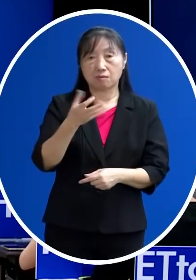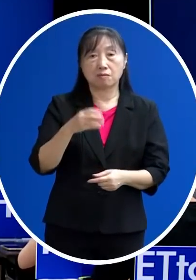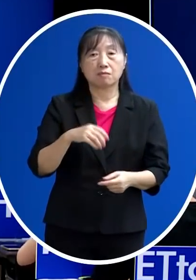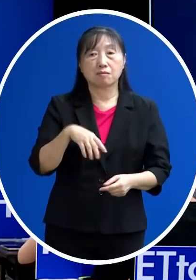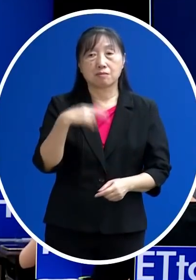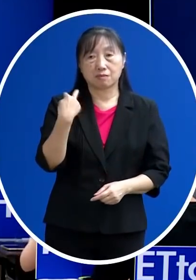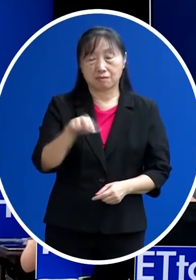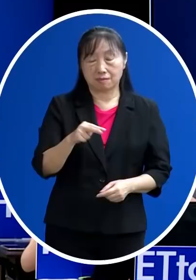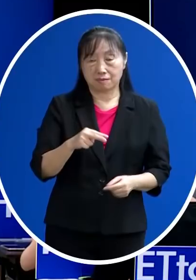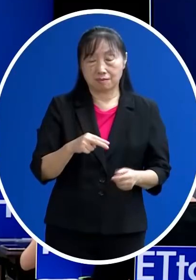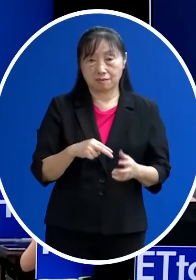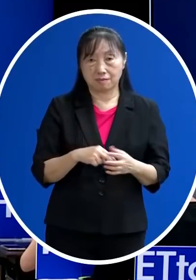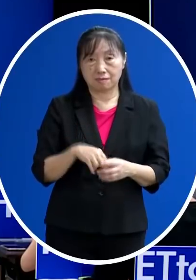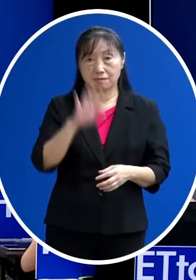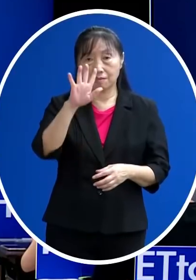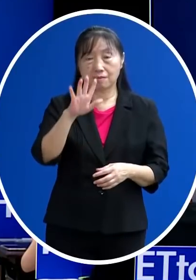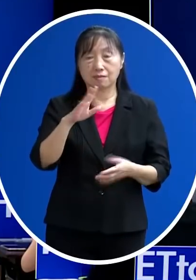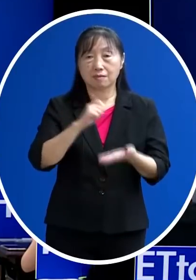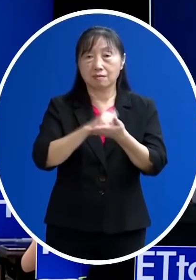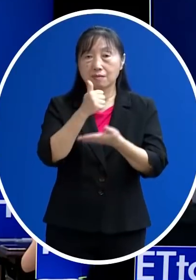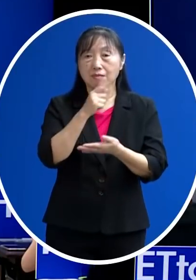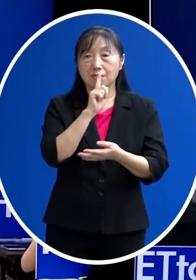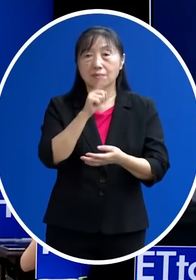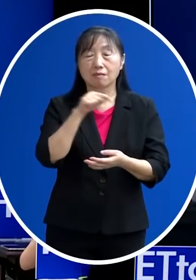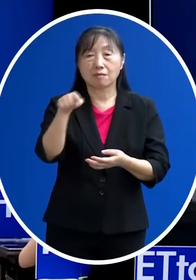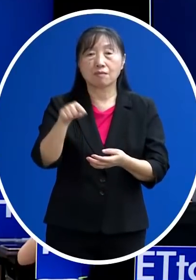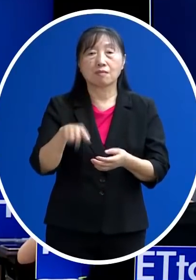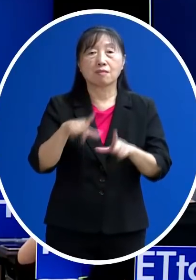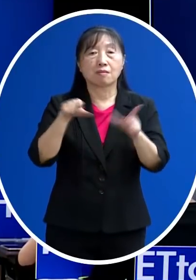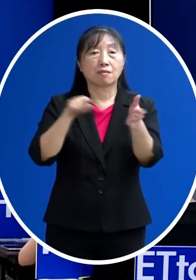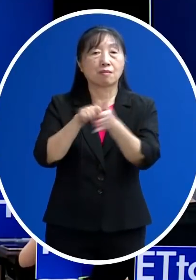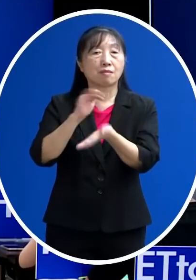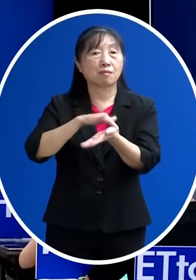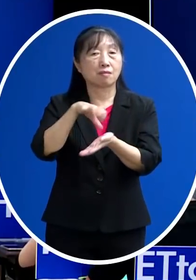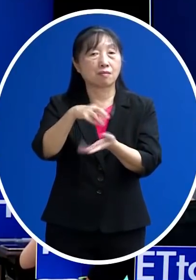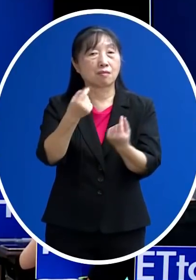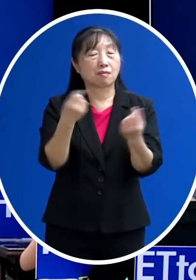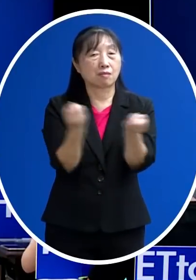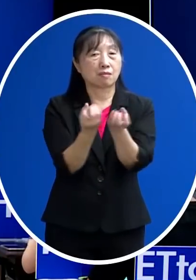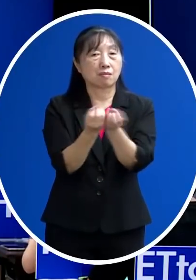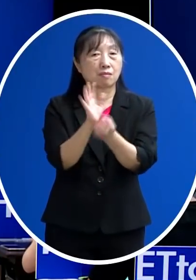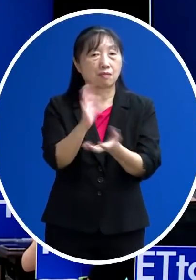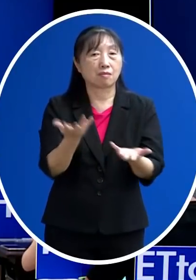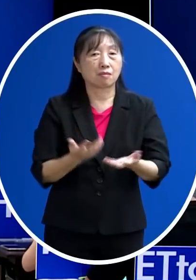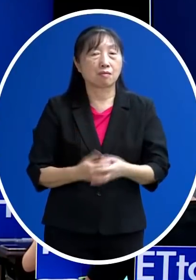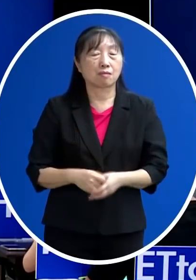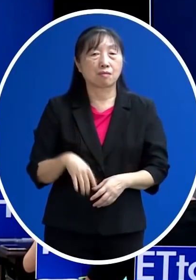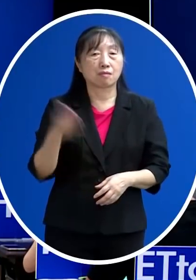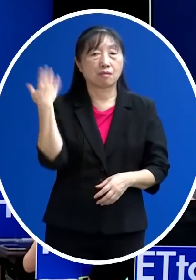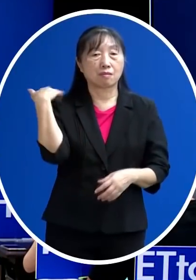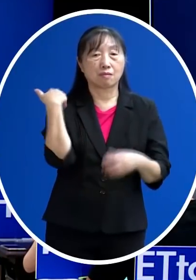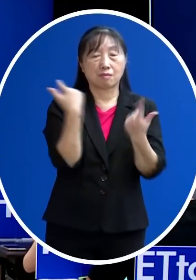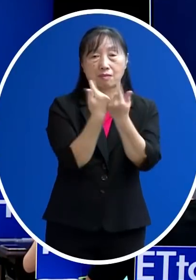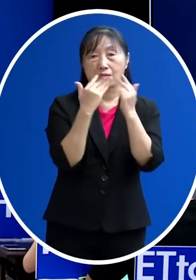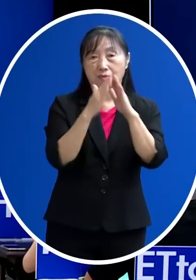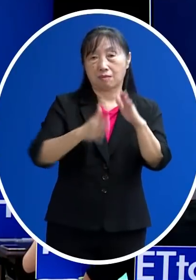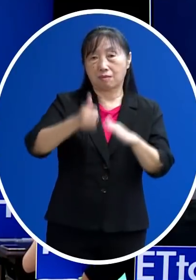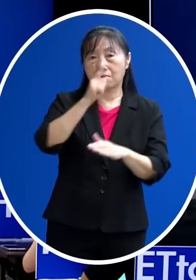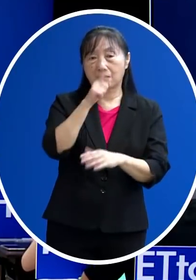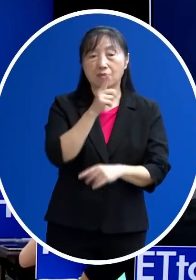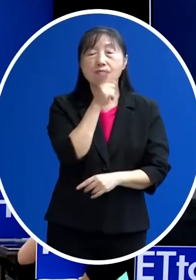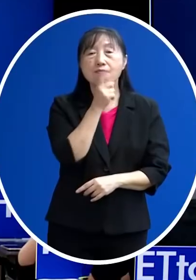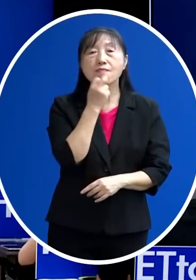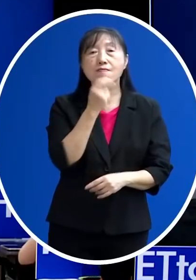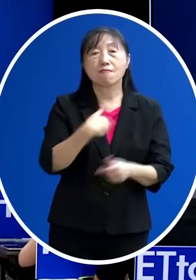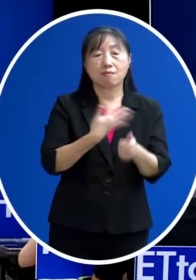還有有媒體人說這個大指的診所也有這樣子的狀況那之前柯市長一直說 中央就是